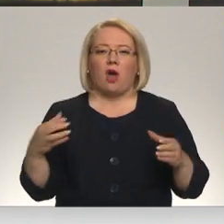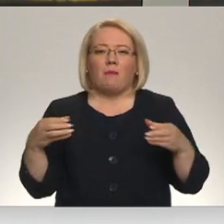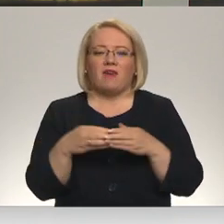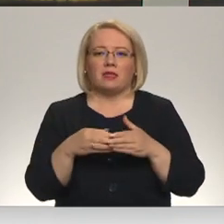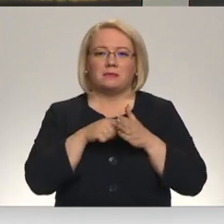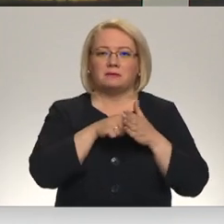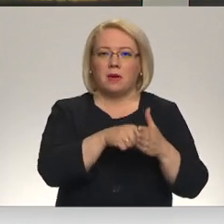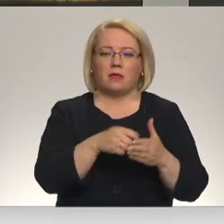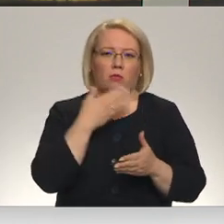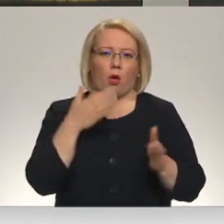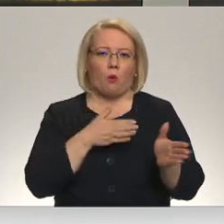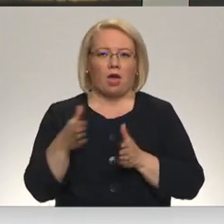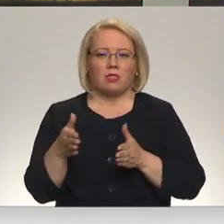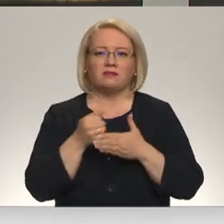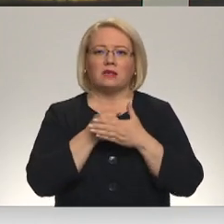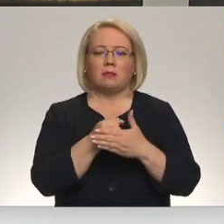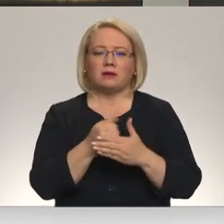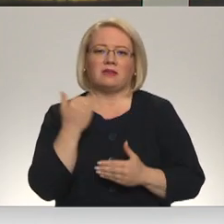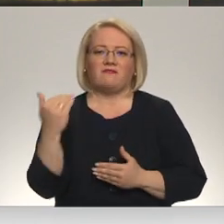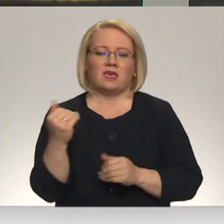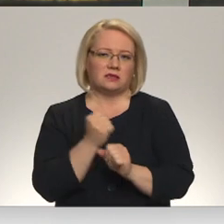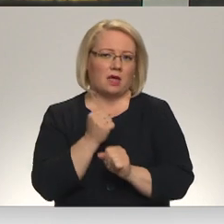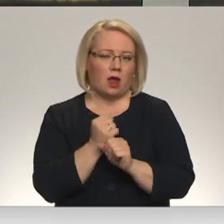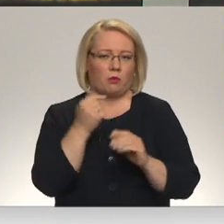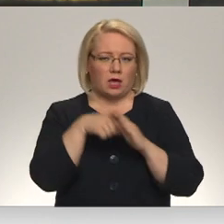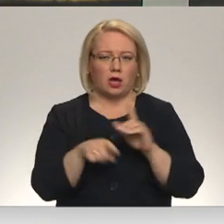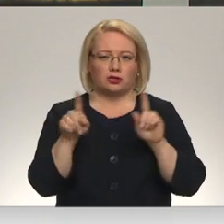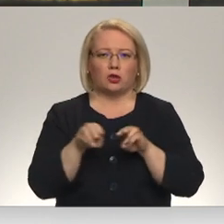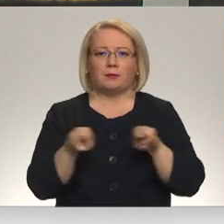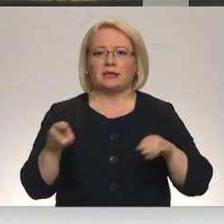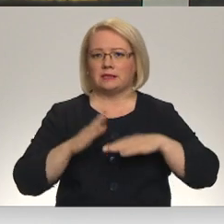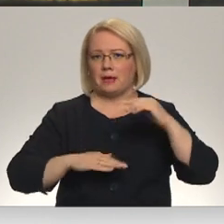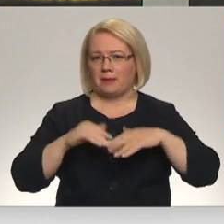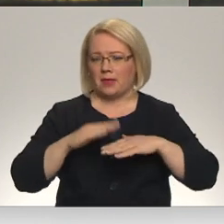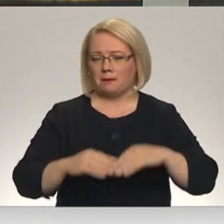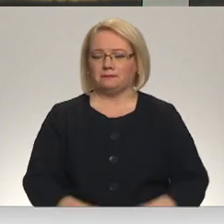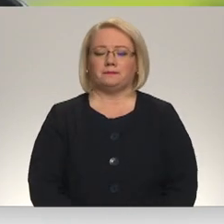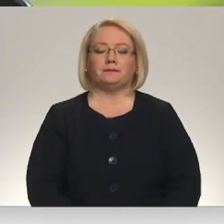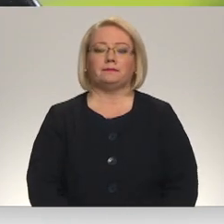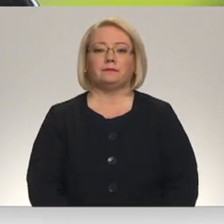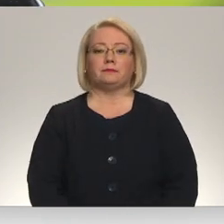un vairs nav gatavs atbalstīt viņas darbu iekšlietu ministra samtā. Turpina Madar Līcīte.